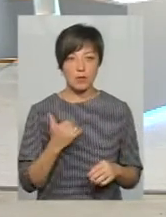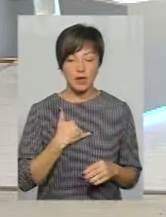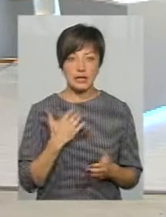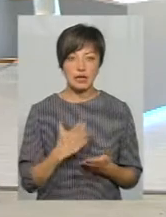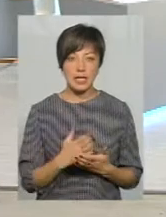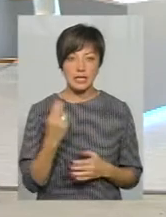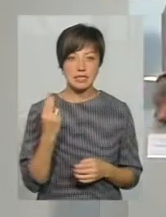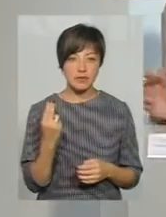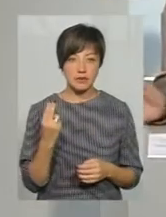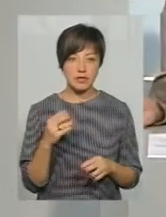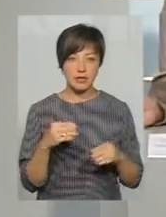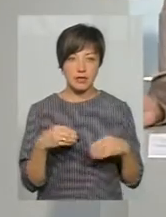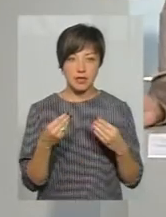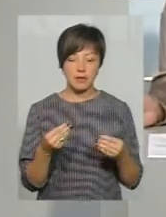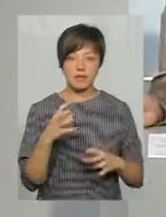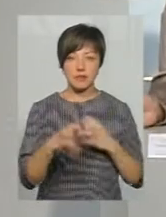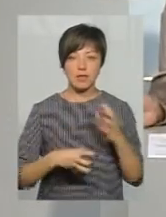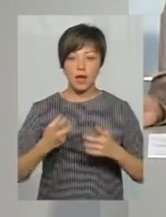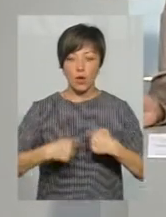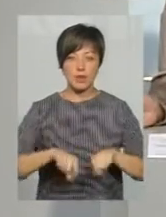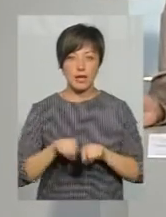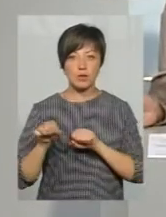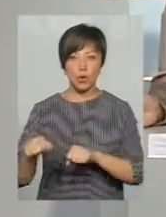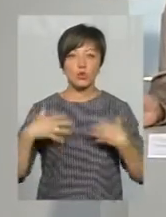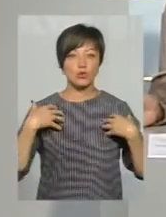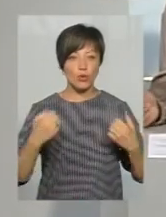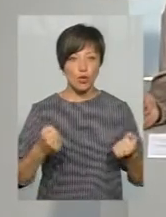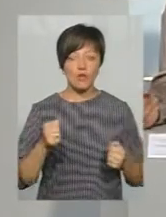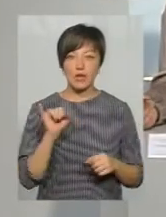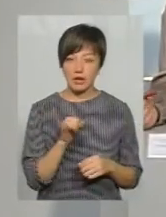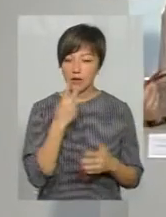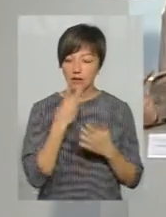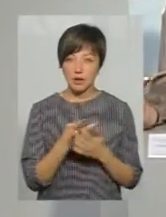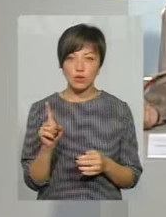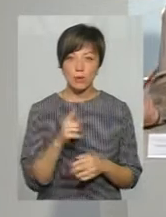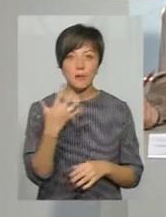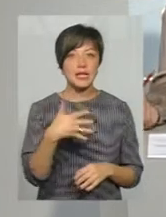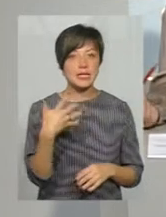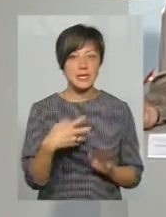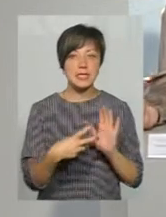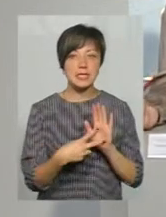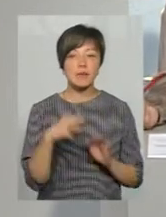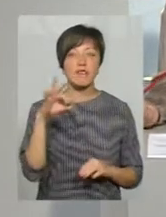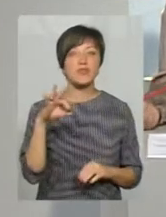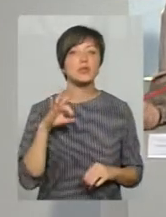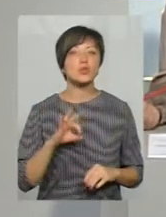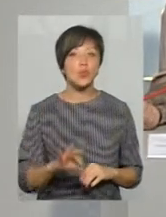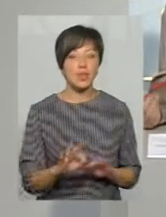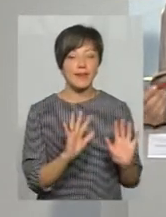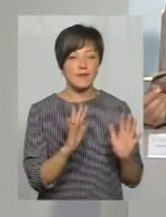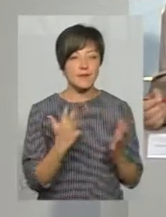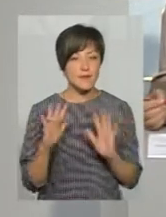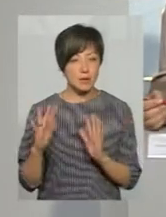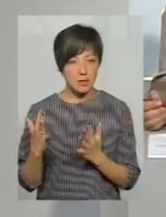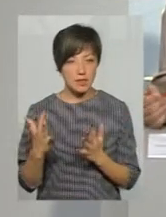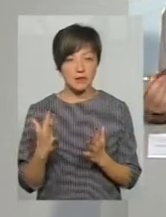цифри, які дає Всесвітня організація охорони здоров'я, і вони говорять про те, що 57% випадків